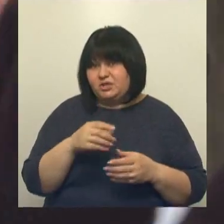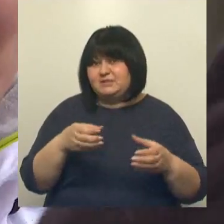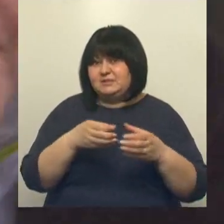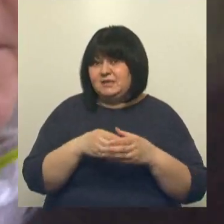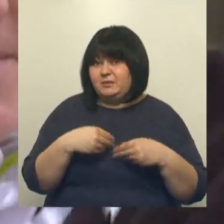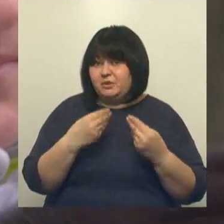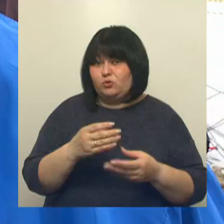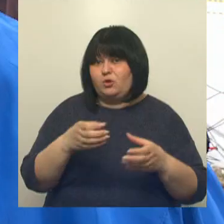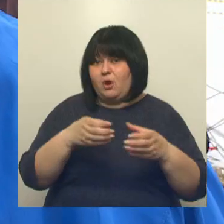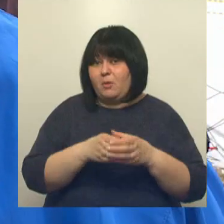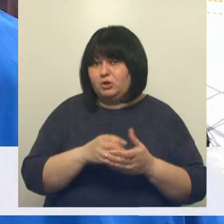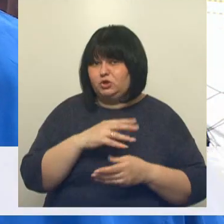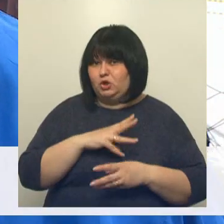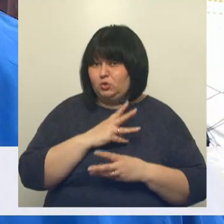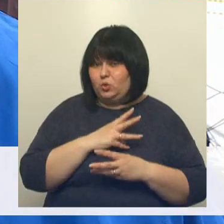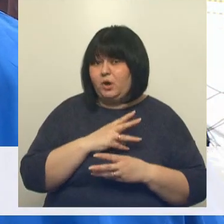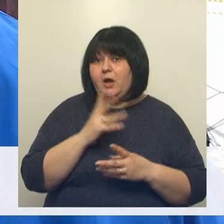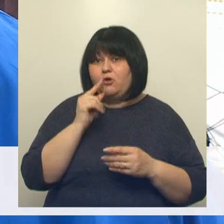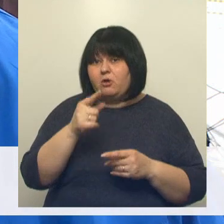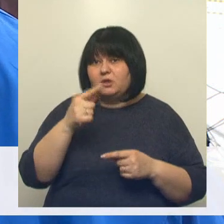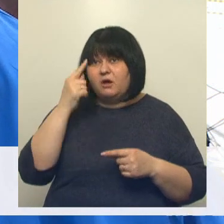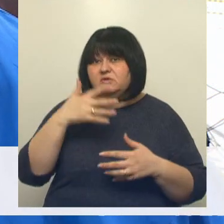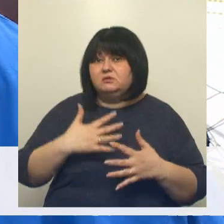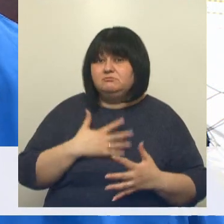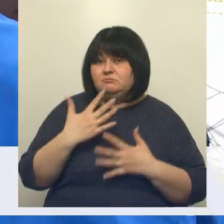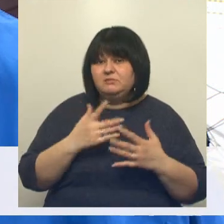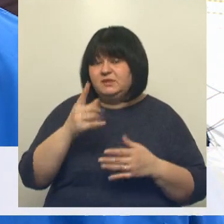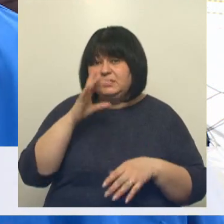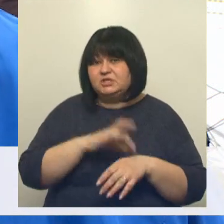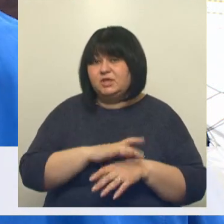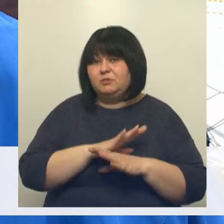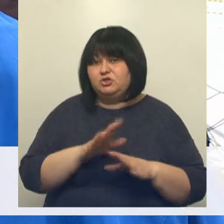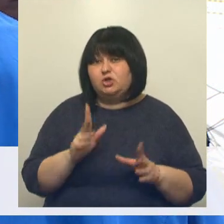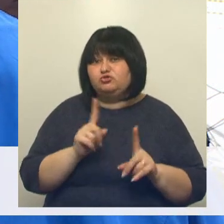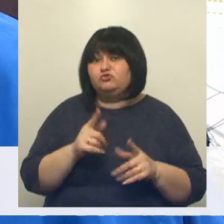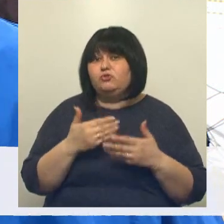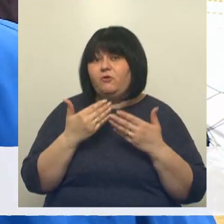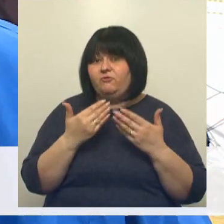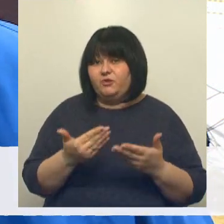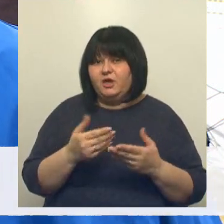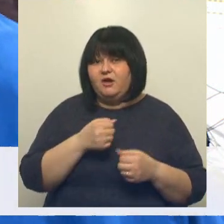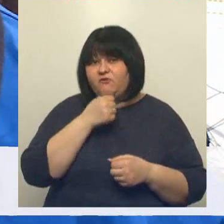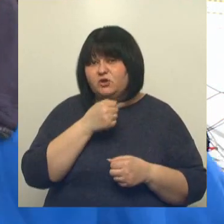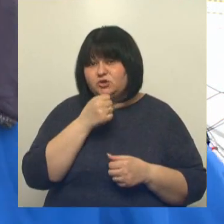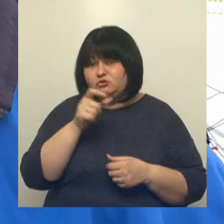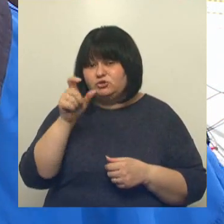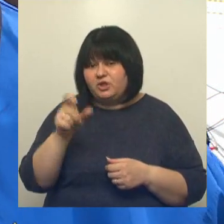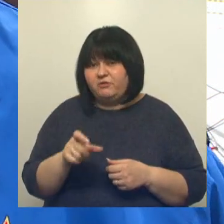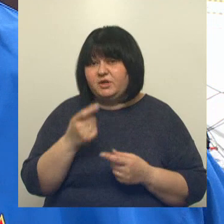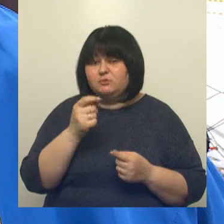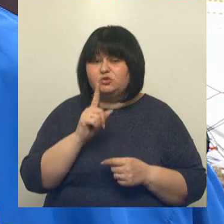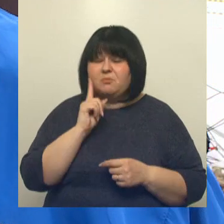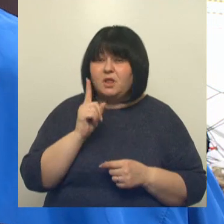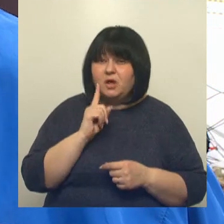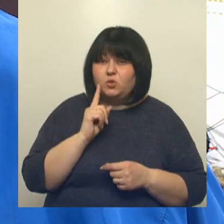Но когда входите в кураж, вы не замечаете, что вы возрастной, чуть помоложе.